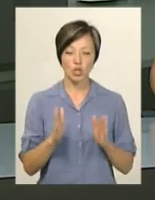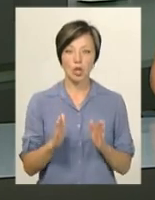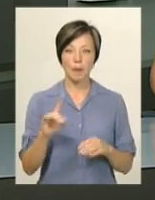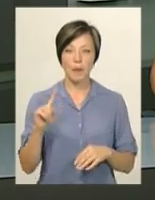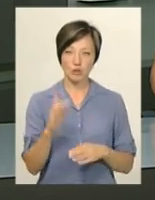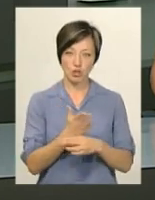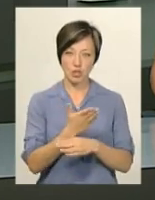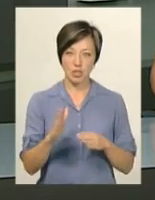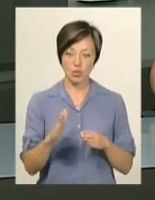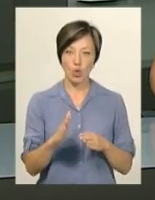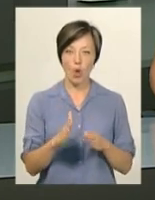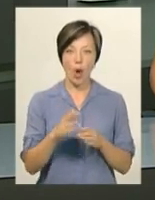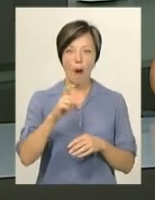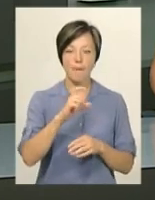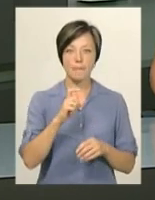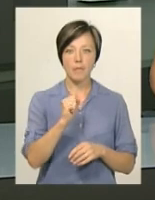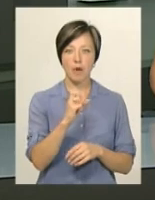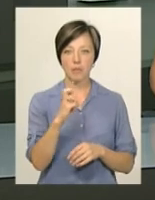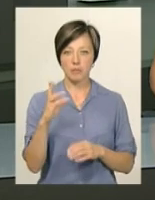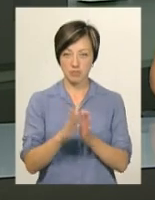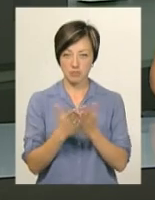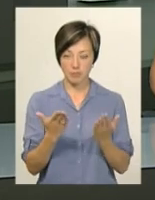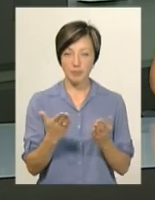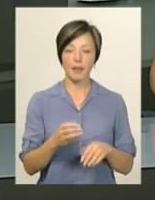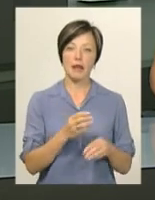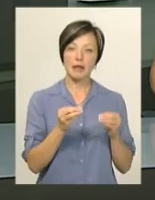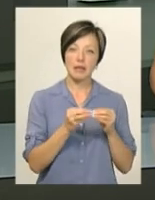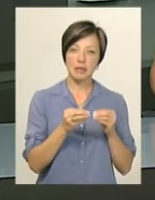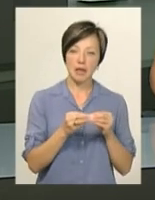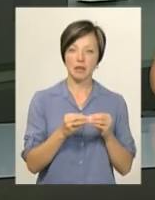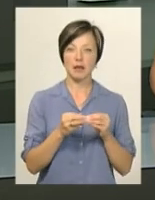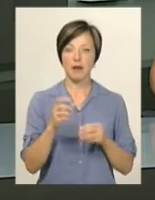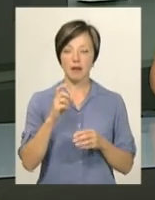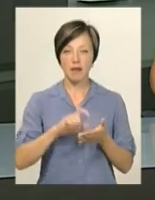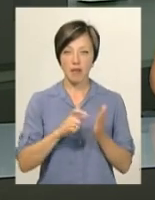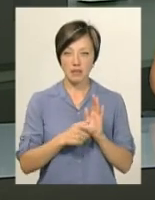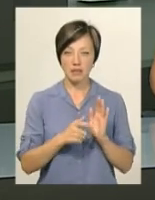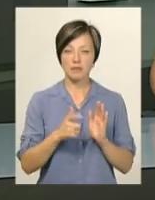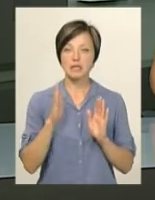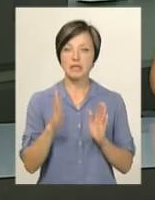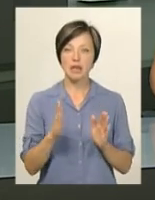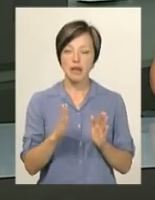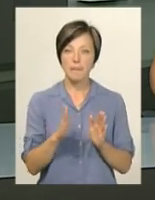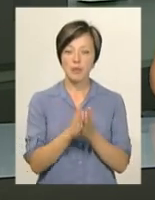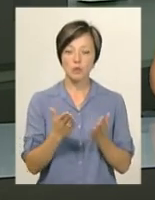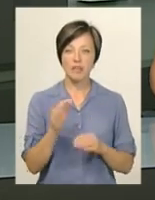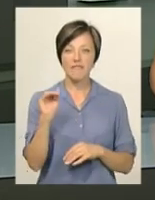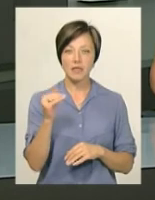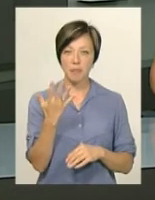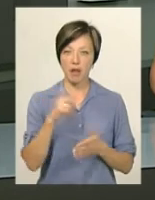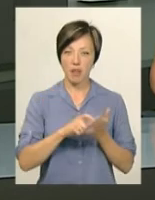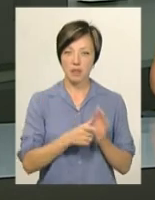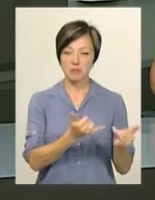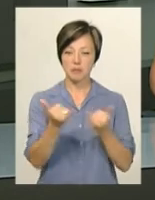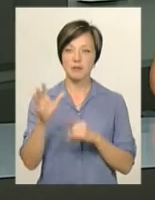першою частиною букваря. Для 40% учнів десятих класів Хмельниччини надійшли підручники лише з фізики. П'ятикласники